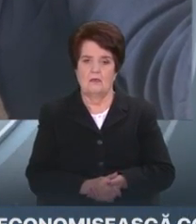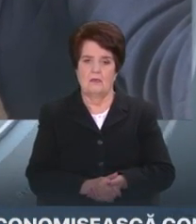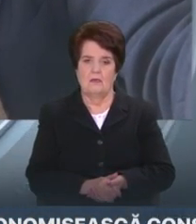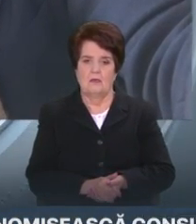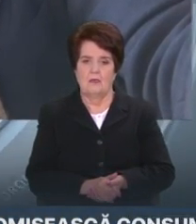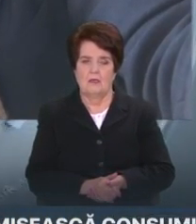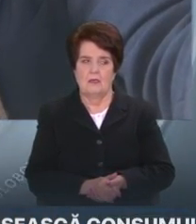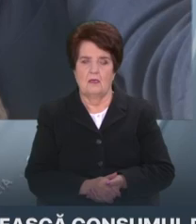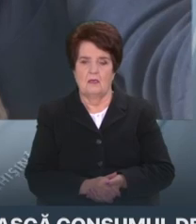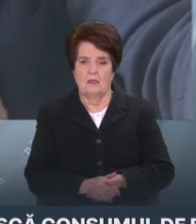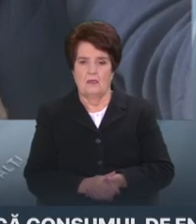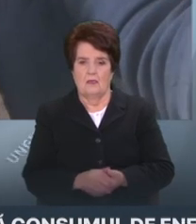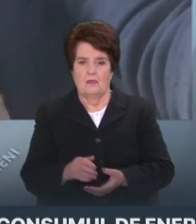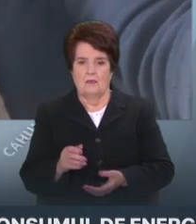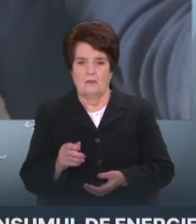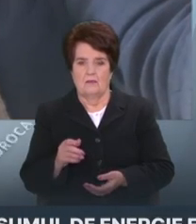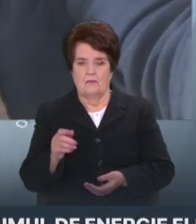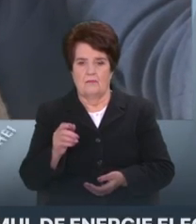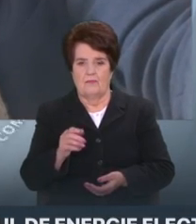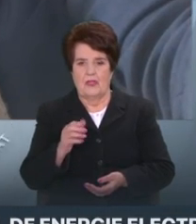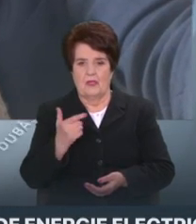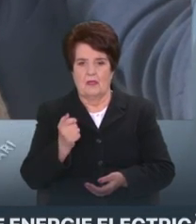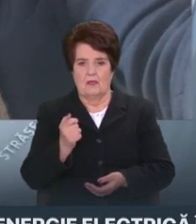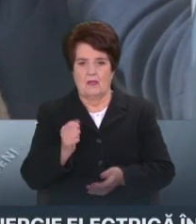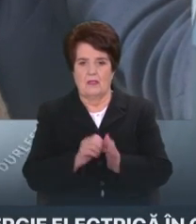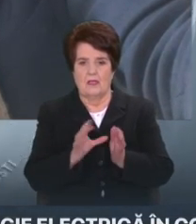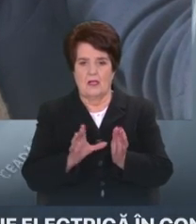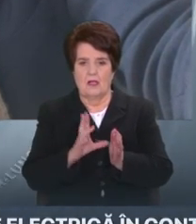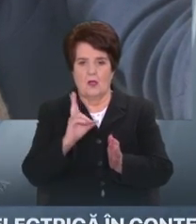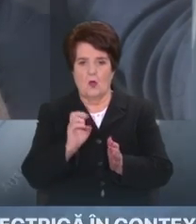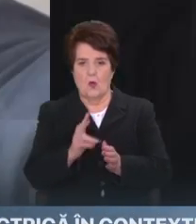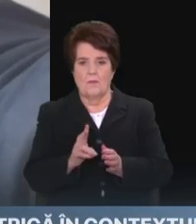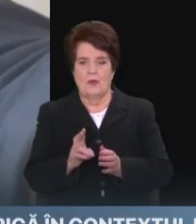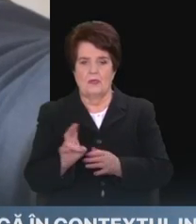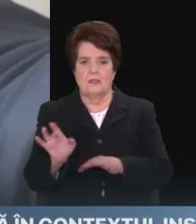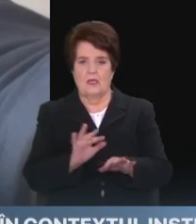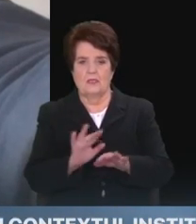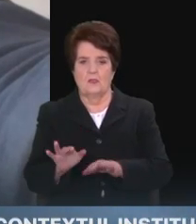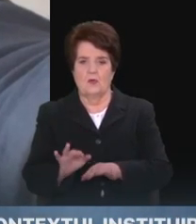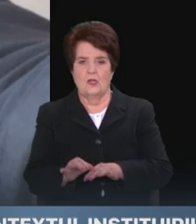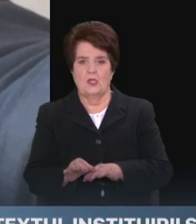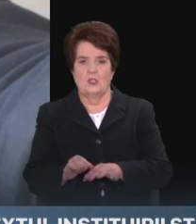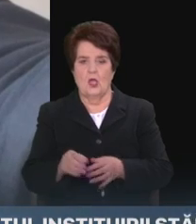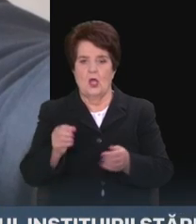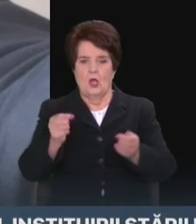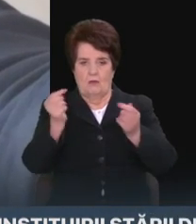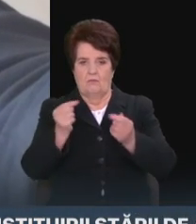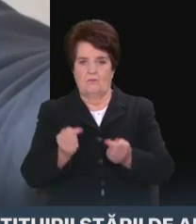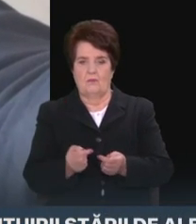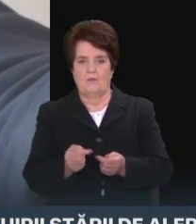Urmează colegii noștri de la Energocom să acționeze conform contractului atunci când sunt privideri să